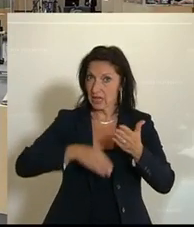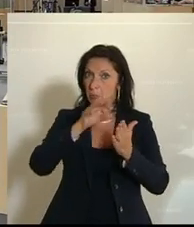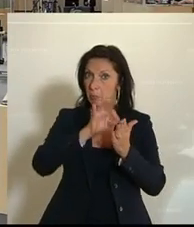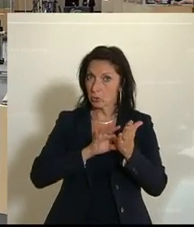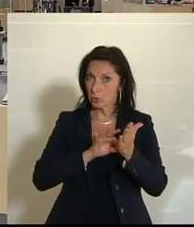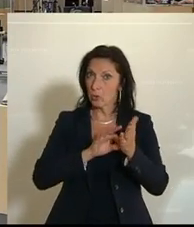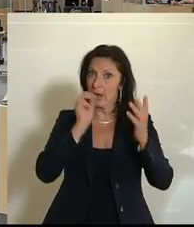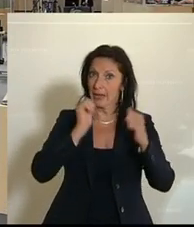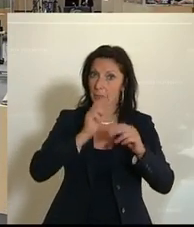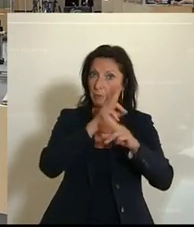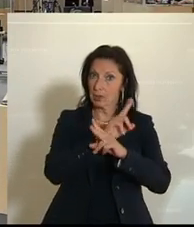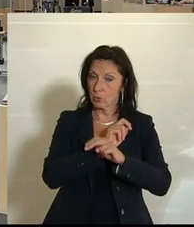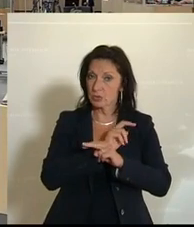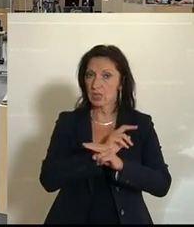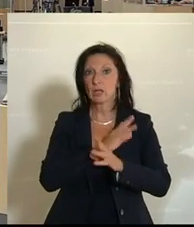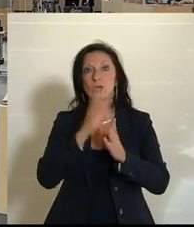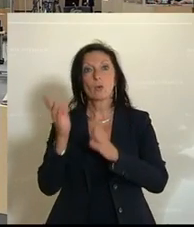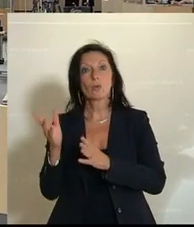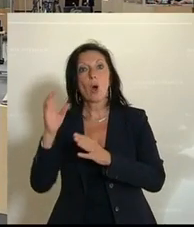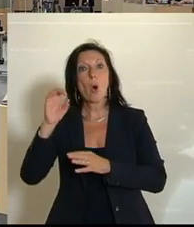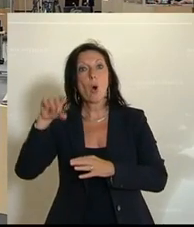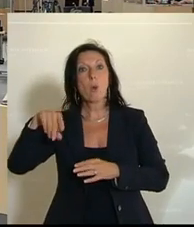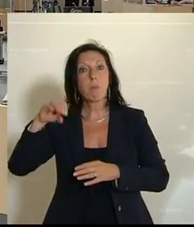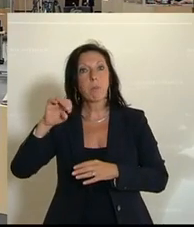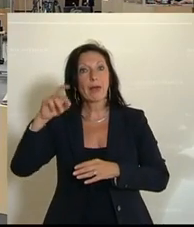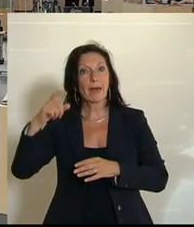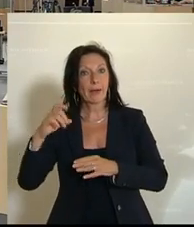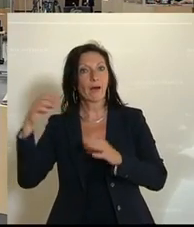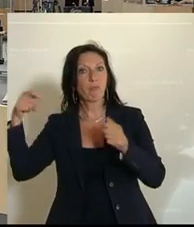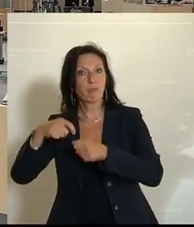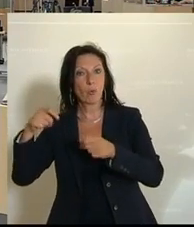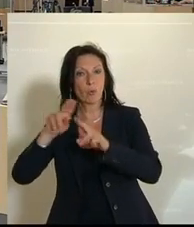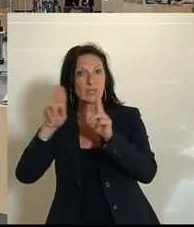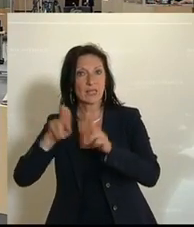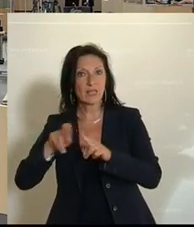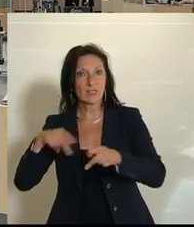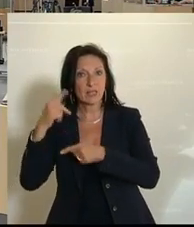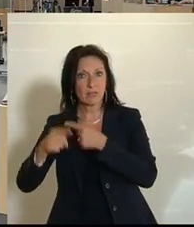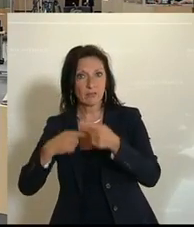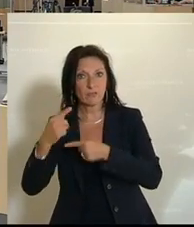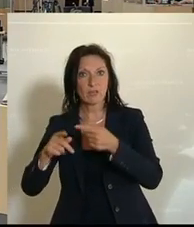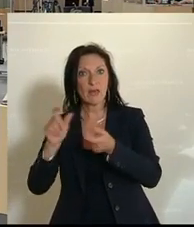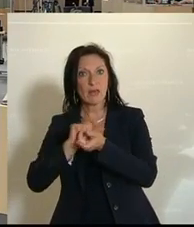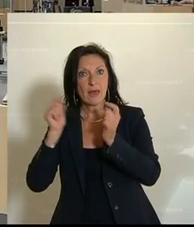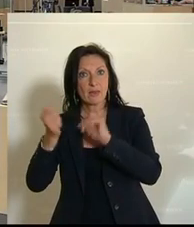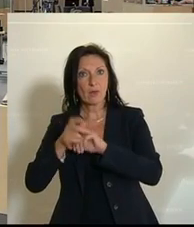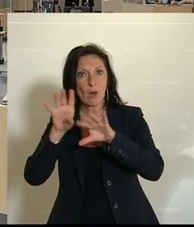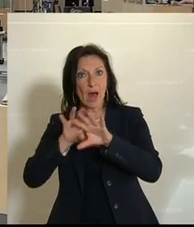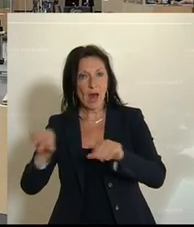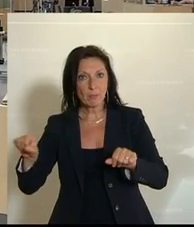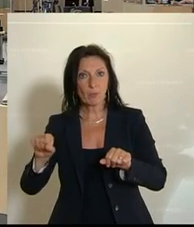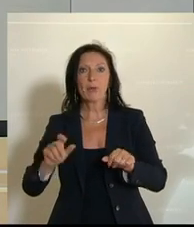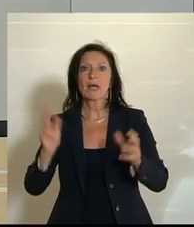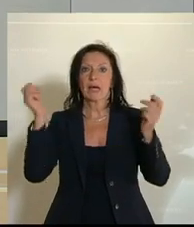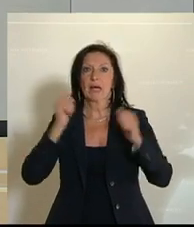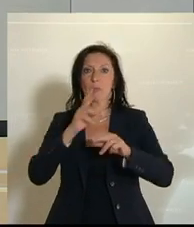zwischen der Republik Österreich und dem OPEC-Fonds für internationale Entwicklung zur Abänderung des Abkommens zwischen